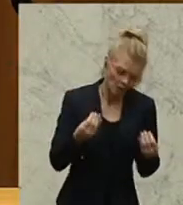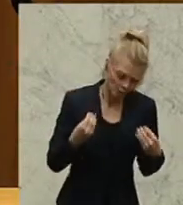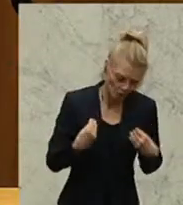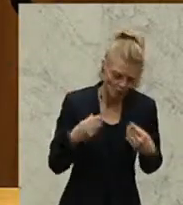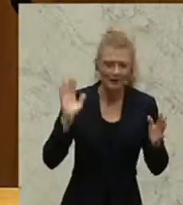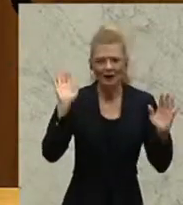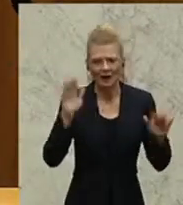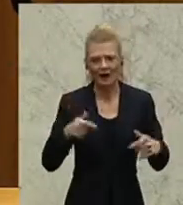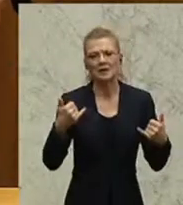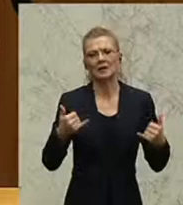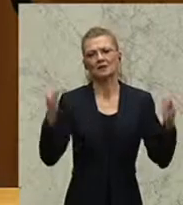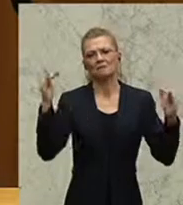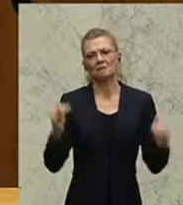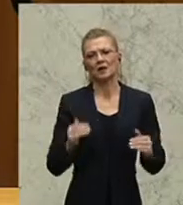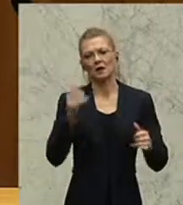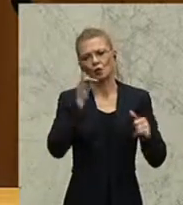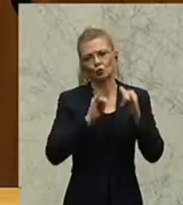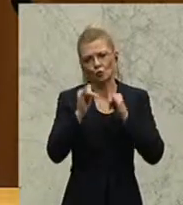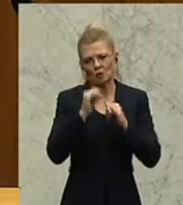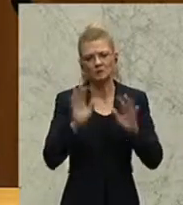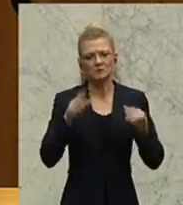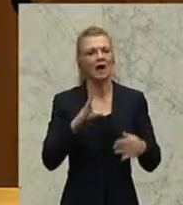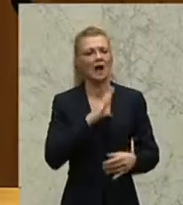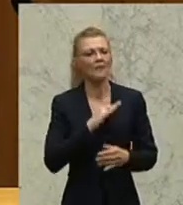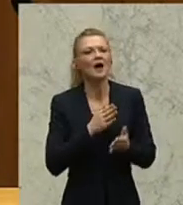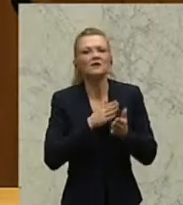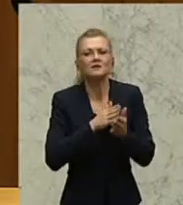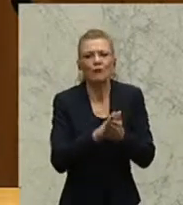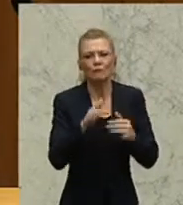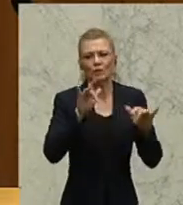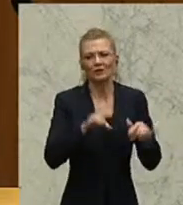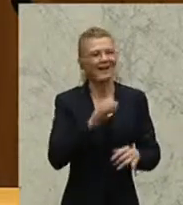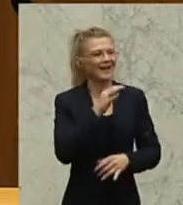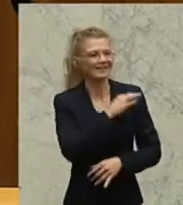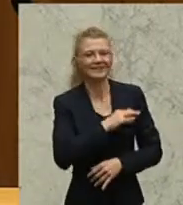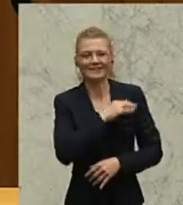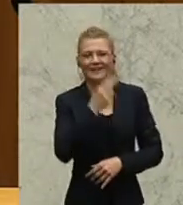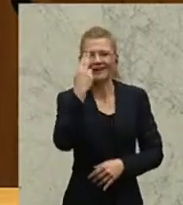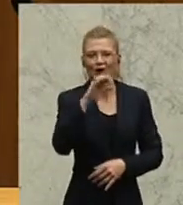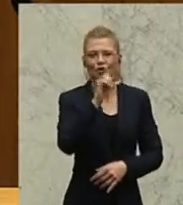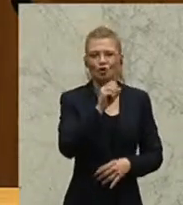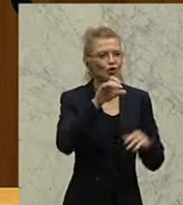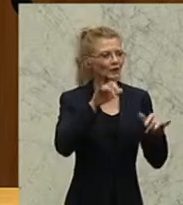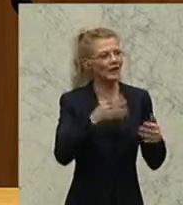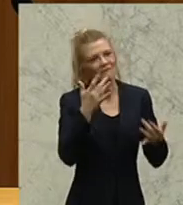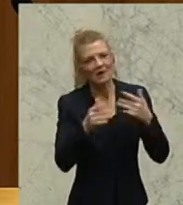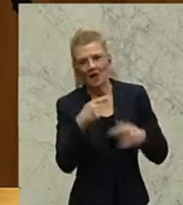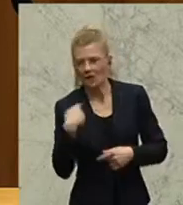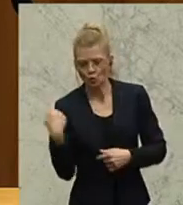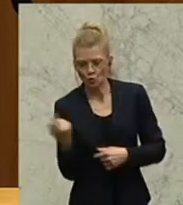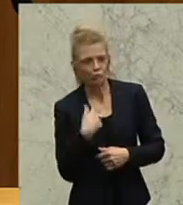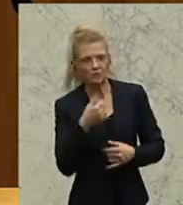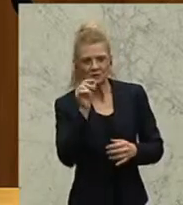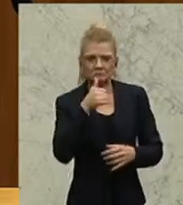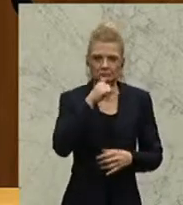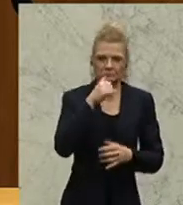Tourismus in dem Bereich. Und haben wir dafür einen netten Herrn Stronach vor Ort, vielleicht, der uns ab und zu auf eine Runde einlädt. Ja,